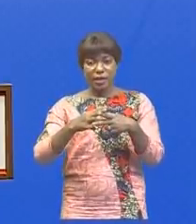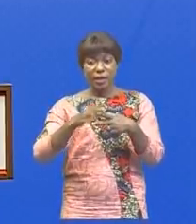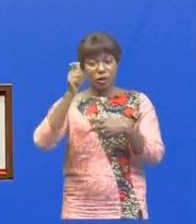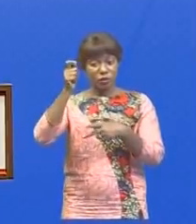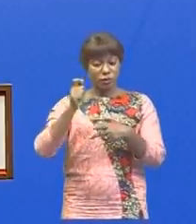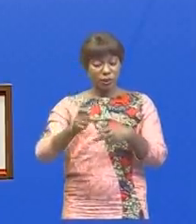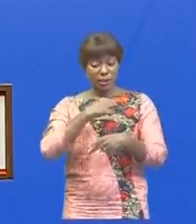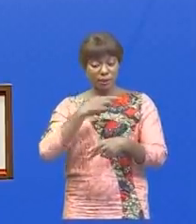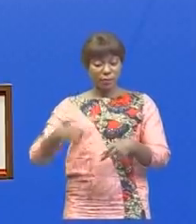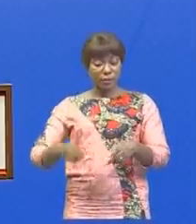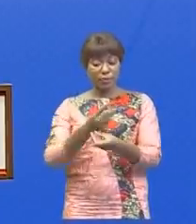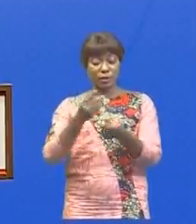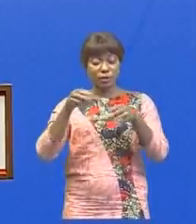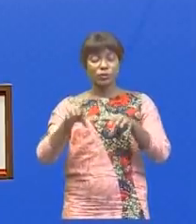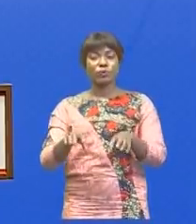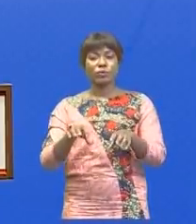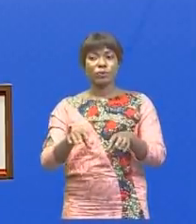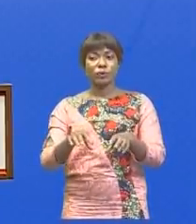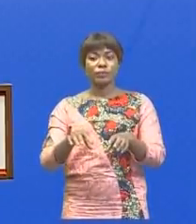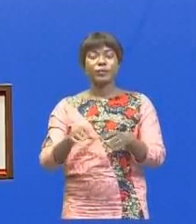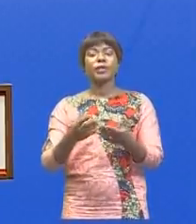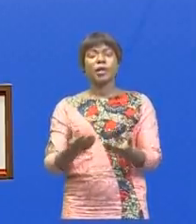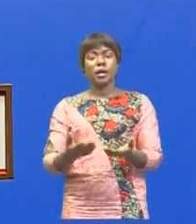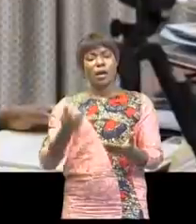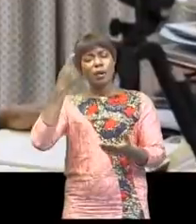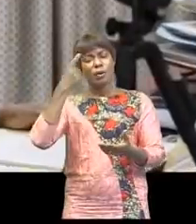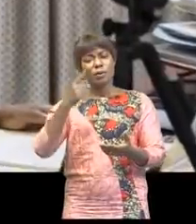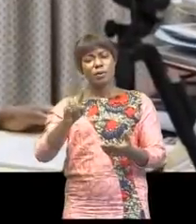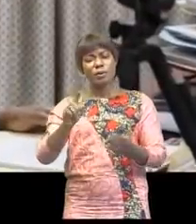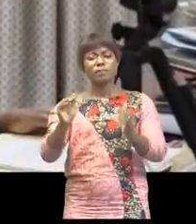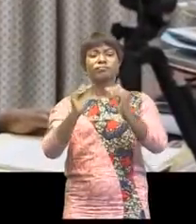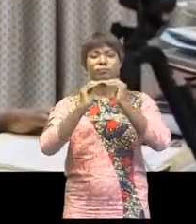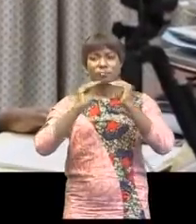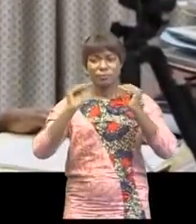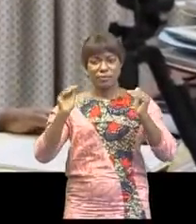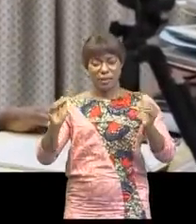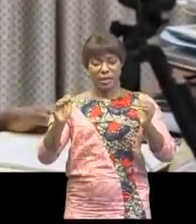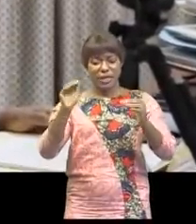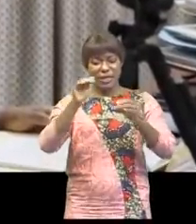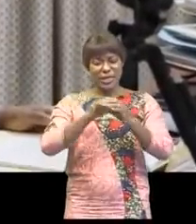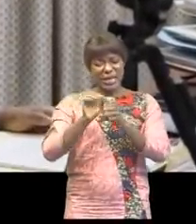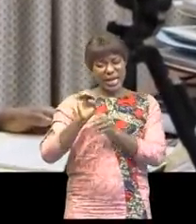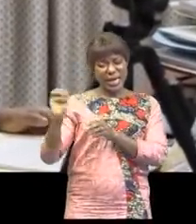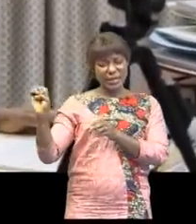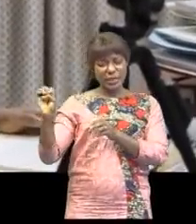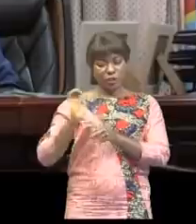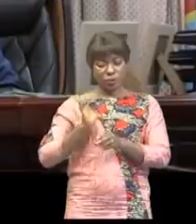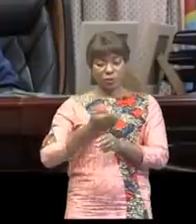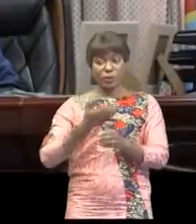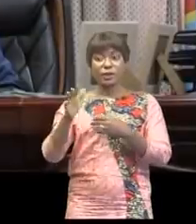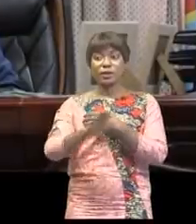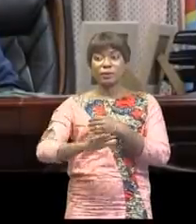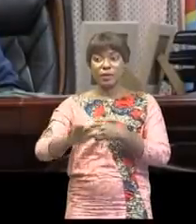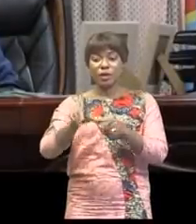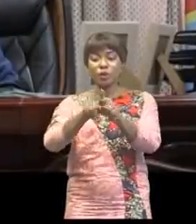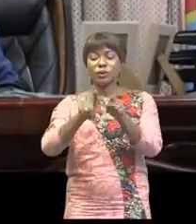démocratique du Congo. En vue de pacifier les foyers d'insécurité dans la partie est du pays et d'y rétablir l'autorité